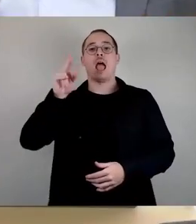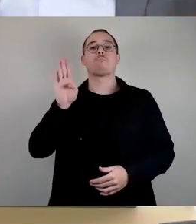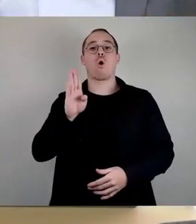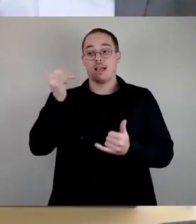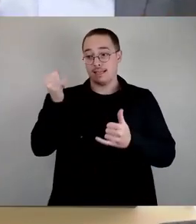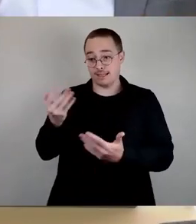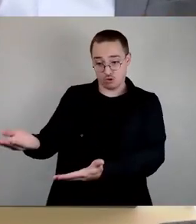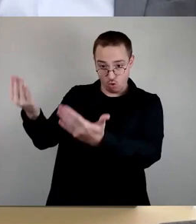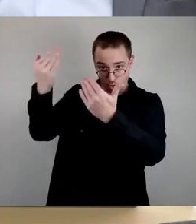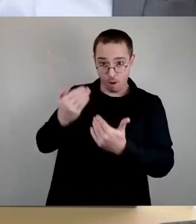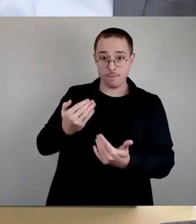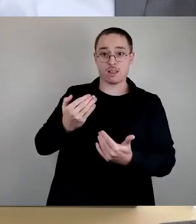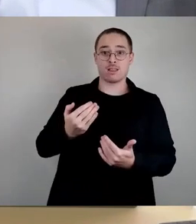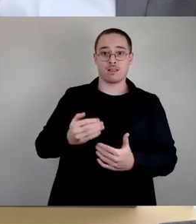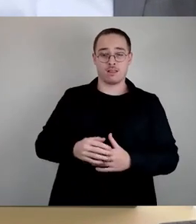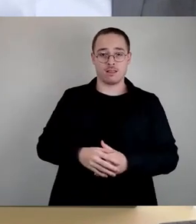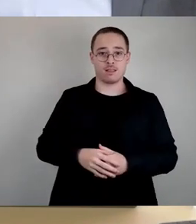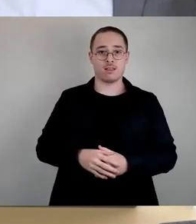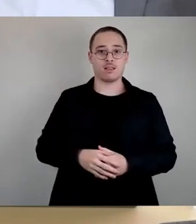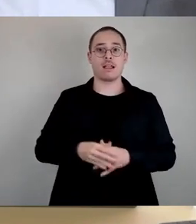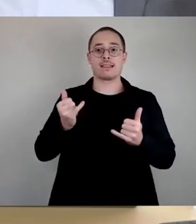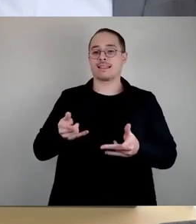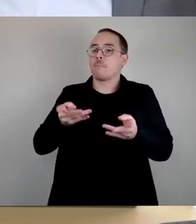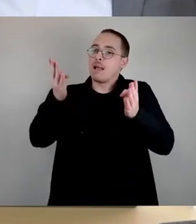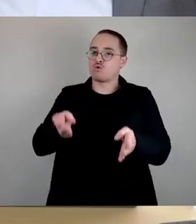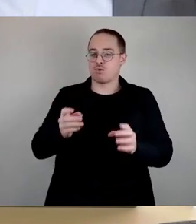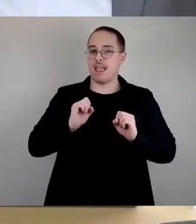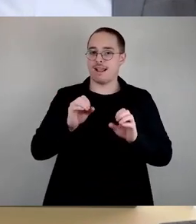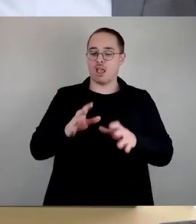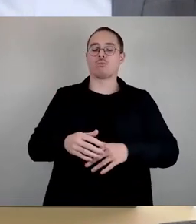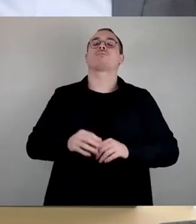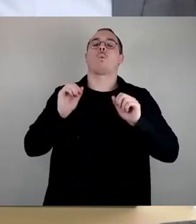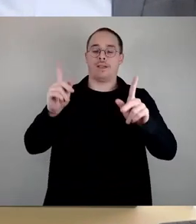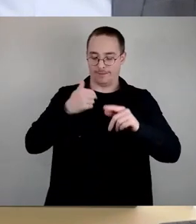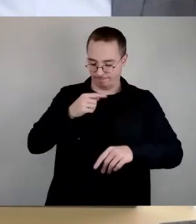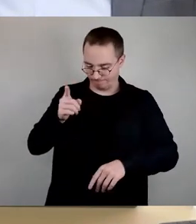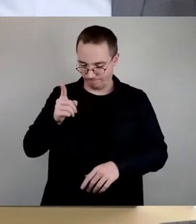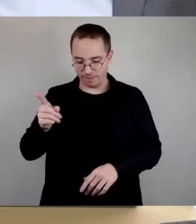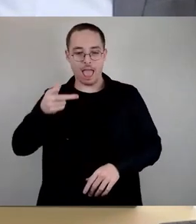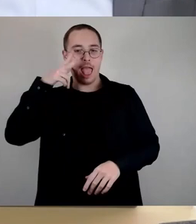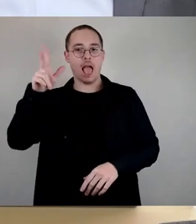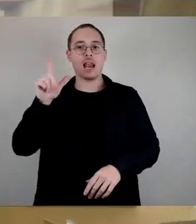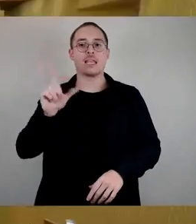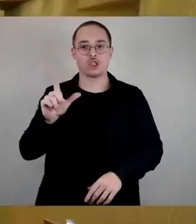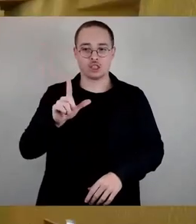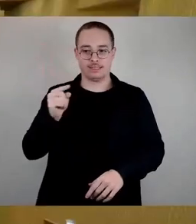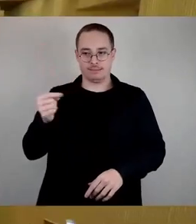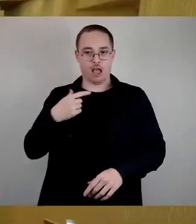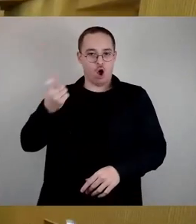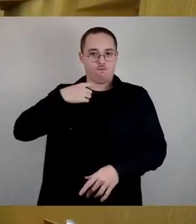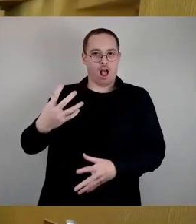persönliche Erklärung. Genau, um mich gegen die Anwürfe von Herrn Lichty zu verteidigen. Und